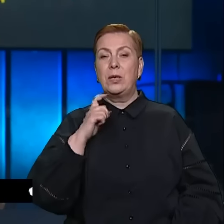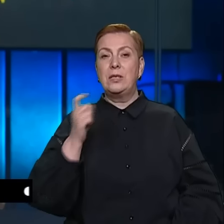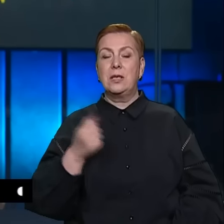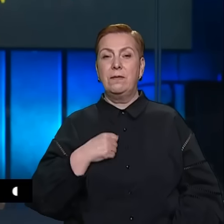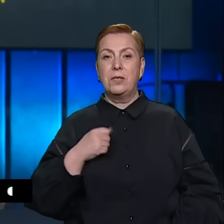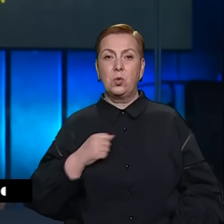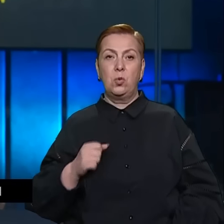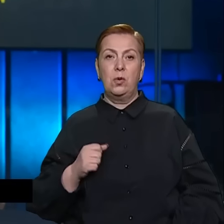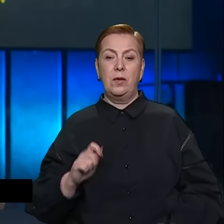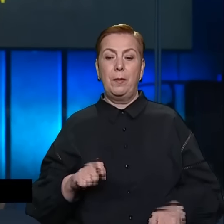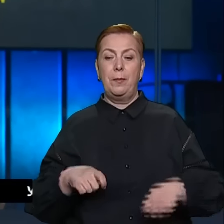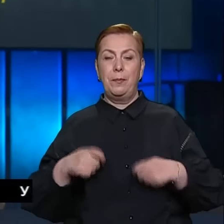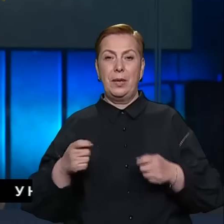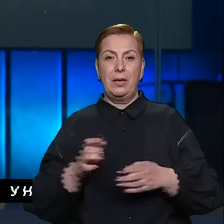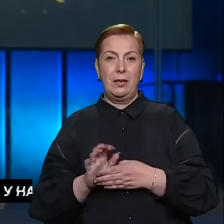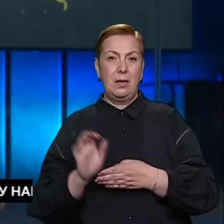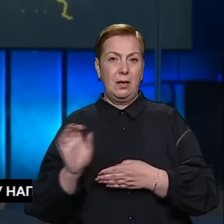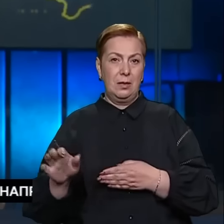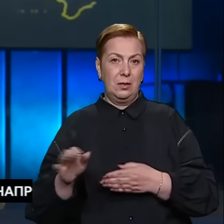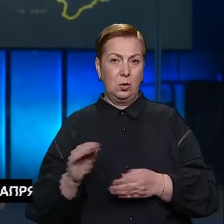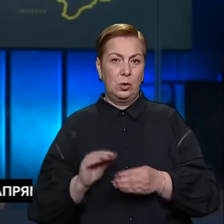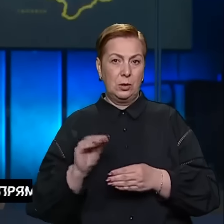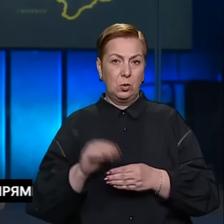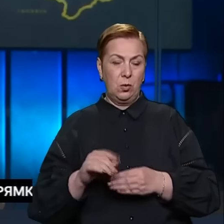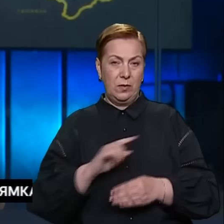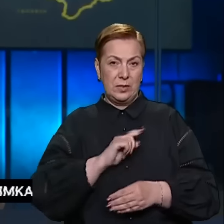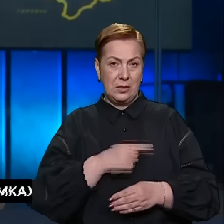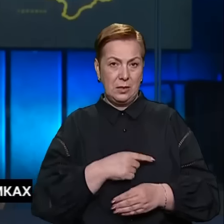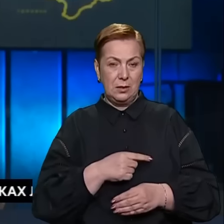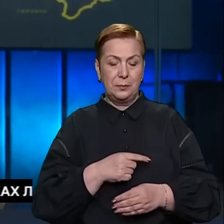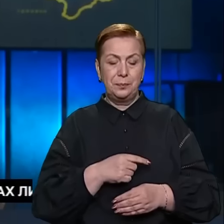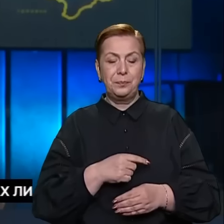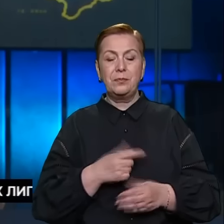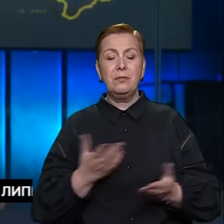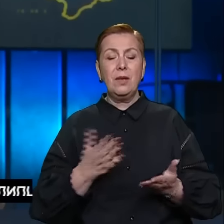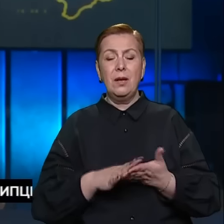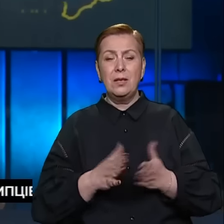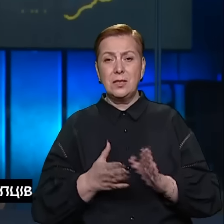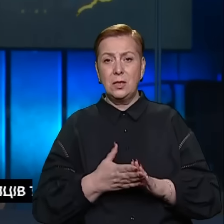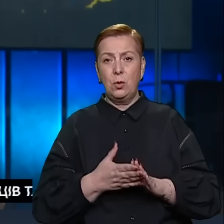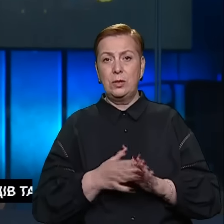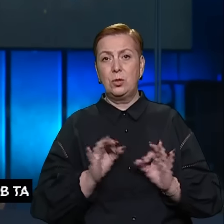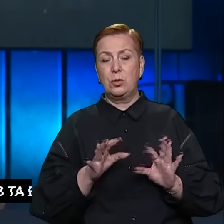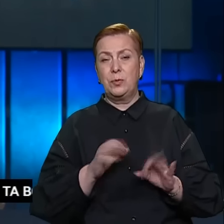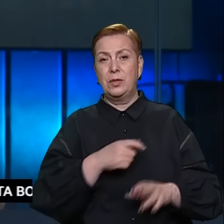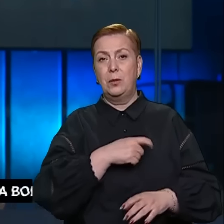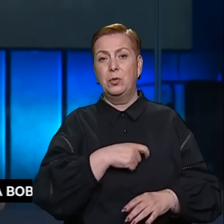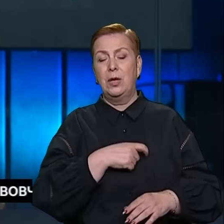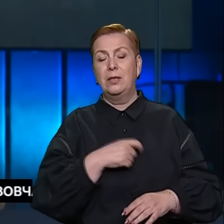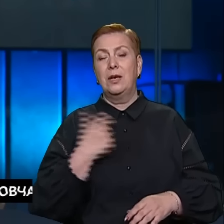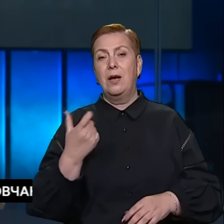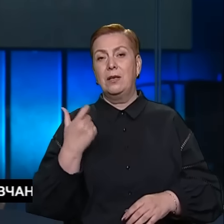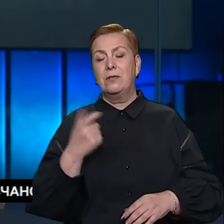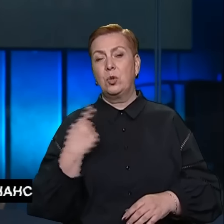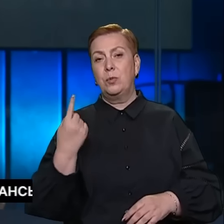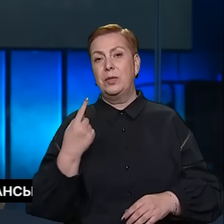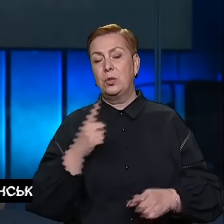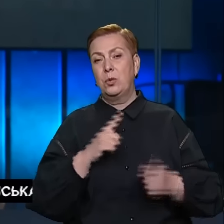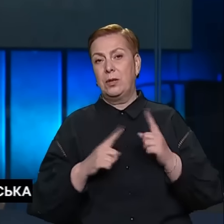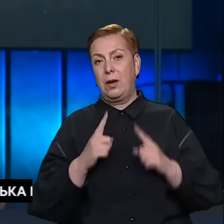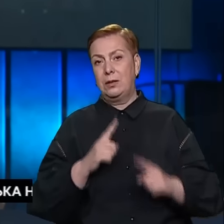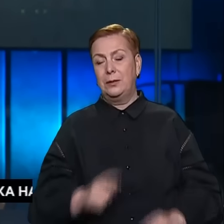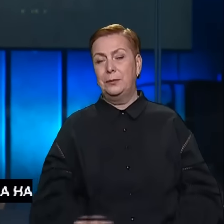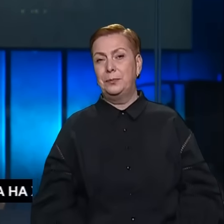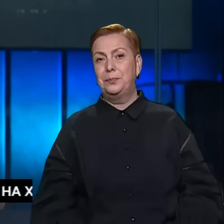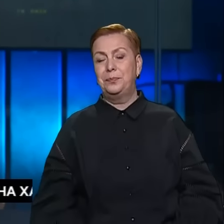повідомили на сторінці Міноборони Фейсбук. Яка зараз ситуація на цьому напрямку, Суспільному розказав депутат Харківської обласної ради Олександр